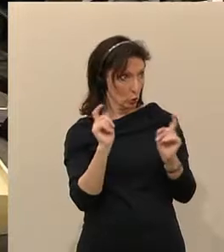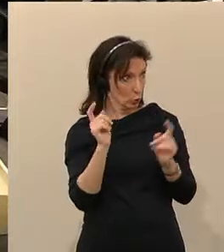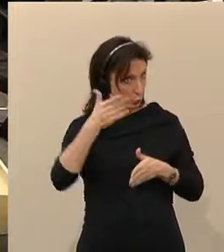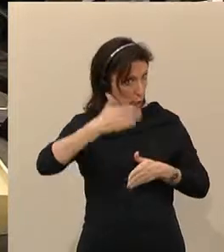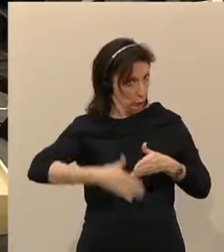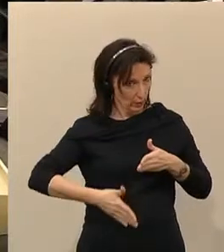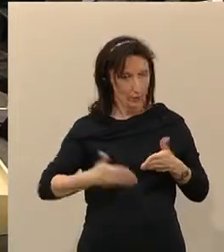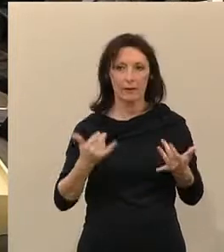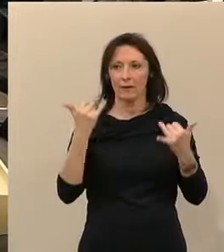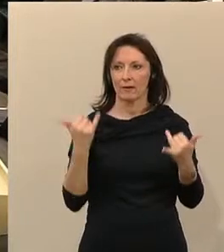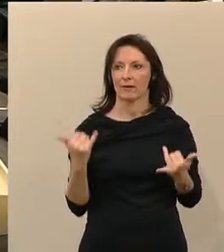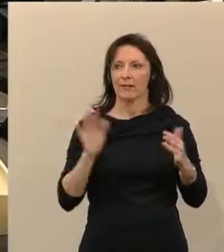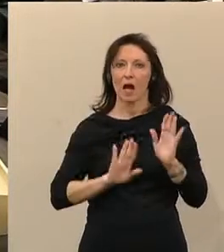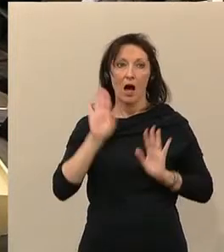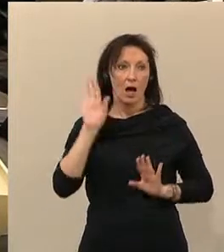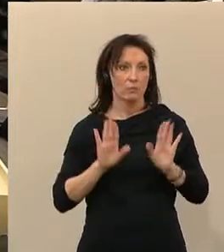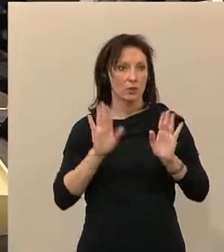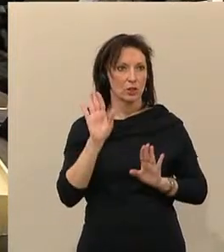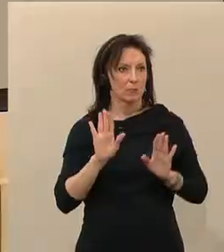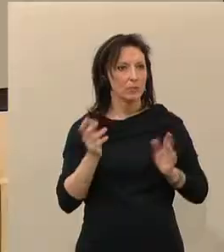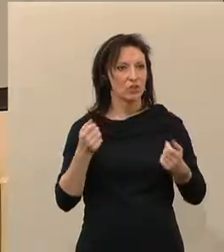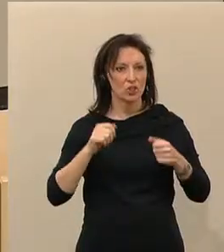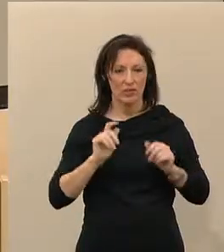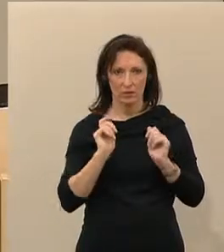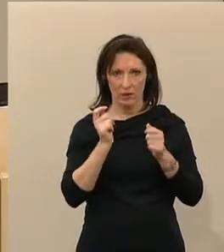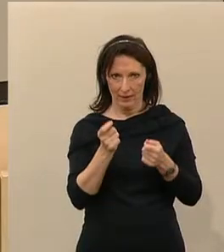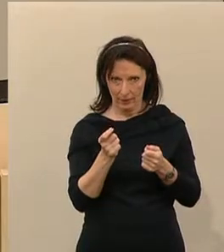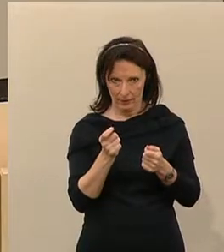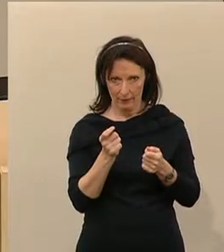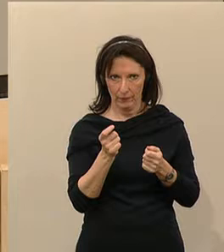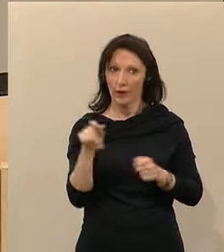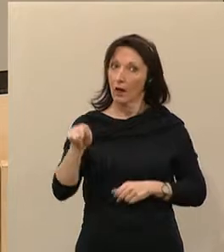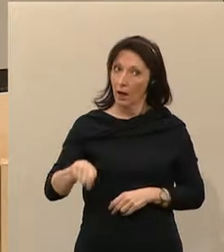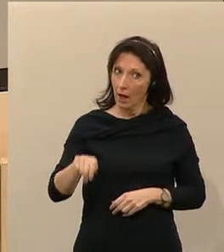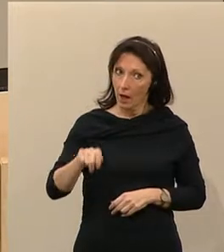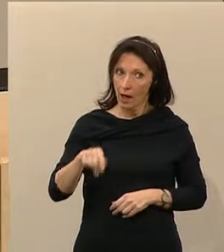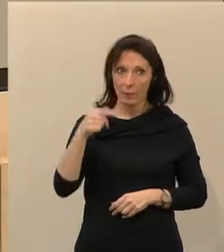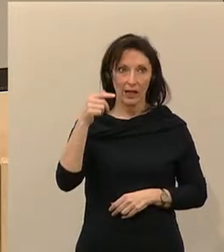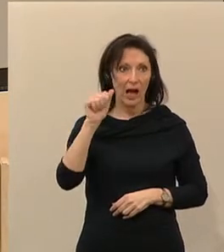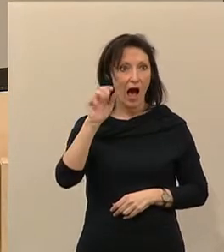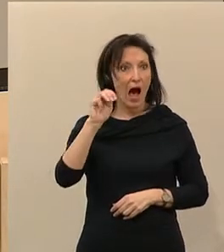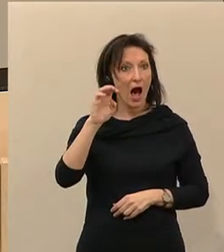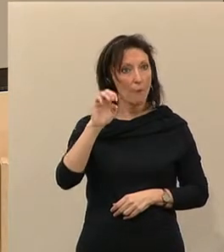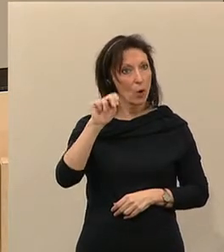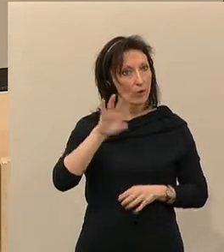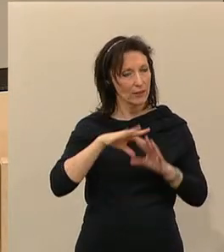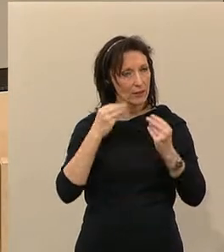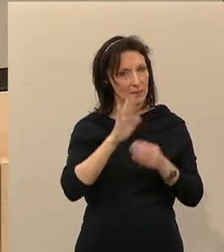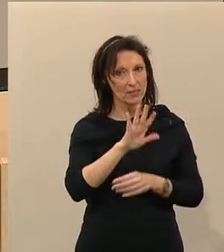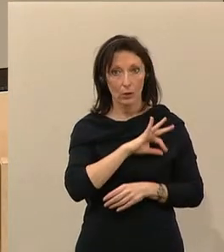Wir gelangen nunmehr zur Abstimmung über den Entschließungsantrag der Abgeordneten Garmann, Kolleginnen und Kollegen,